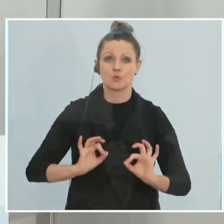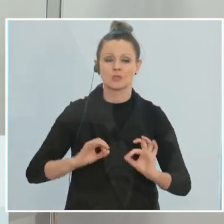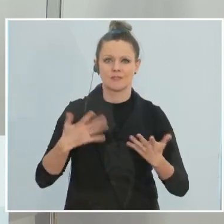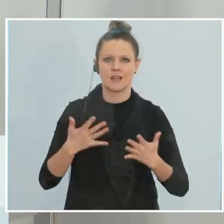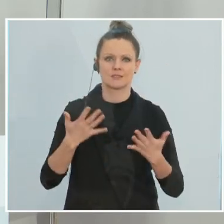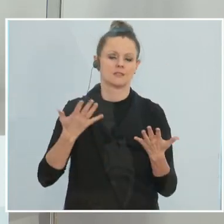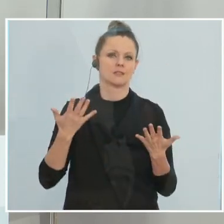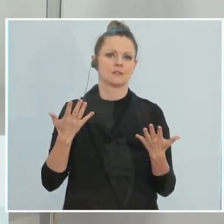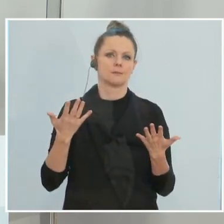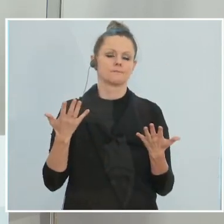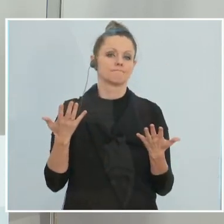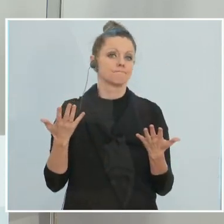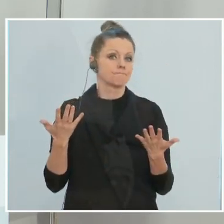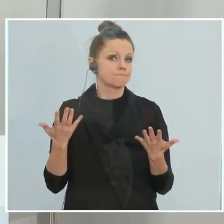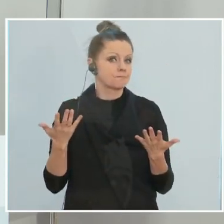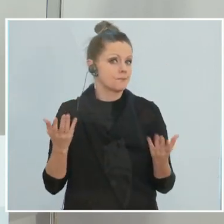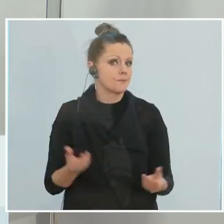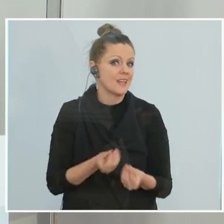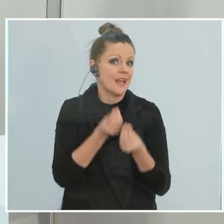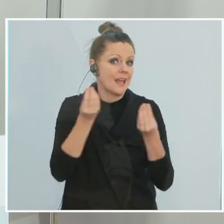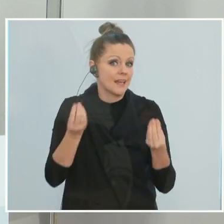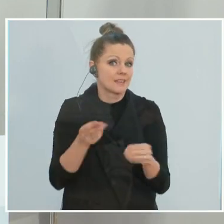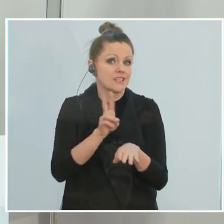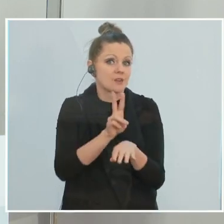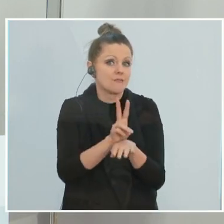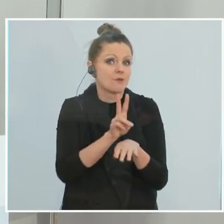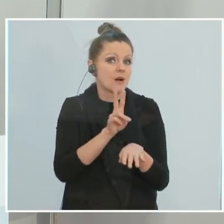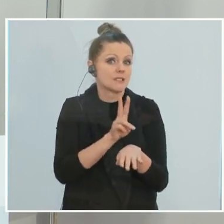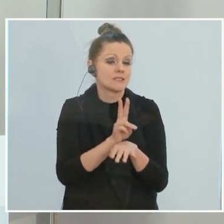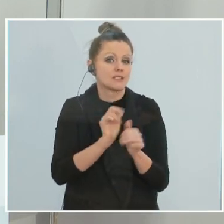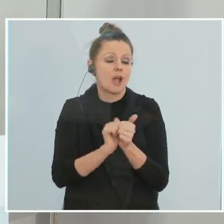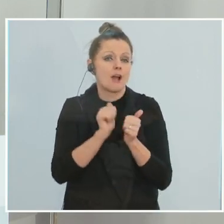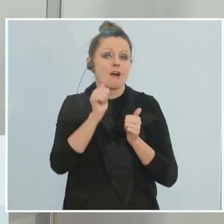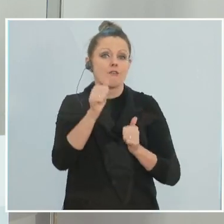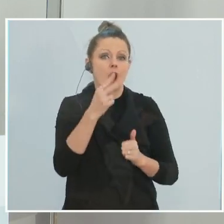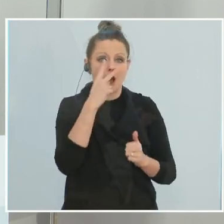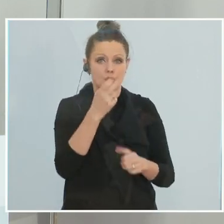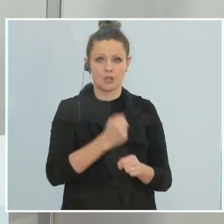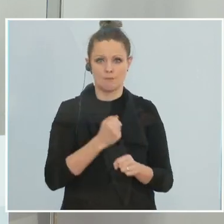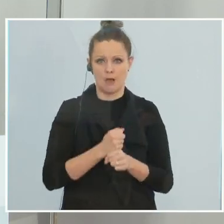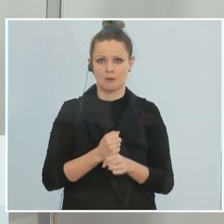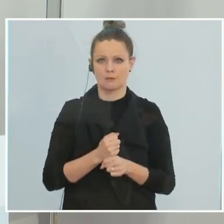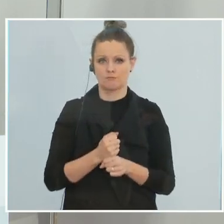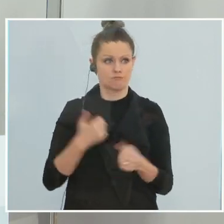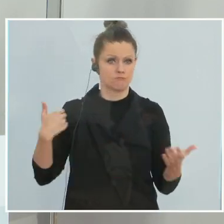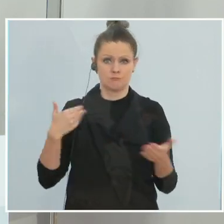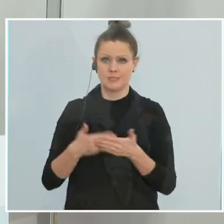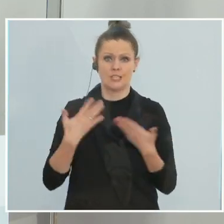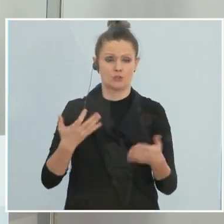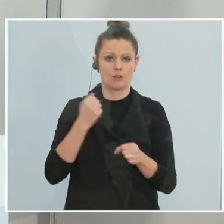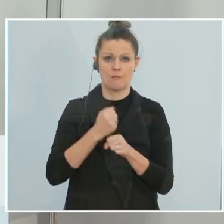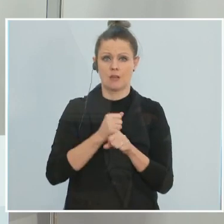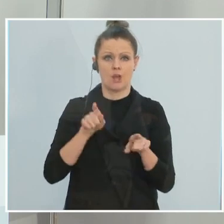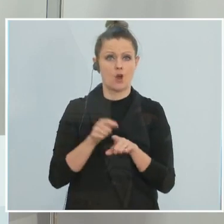zumindest eine vorsichtige Vorausschau zu treffen. Das haben wir immer so gehandhabt und das